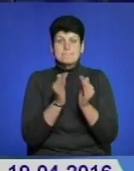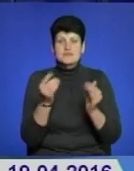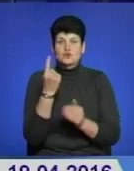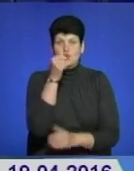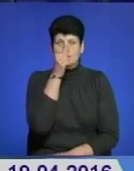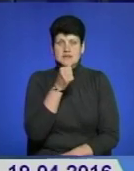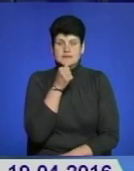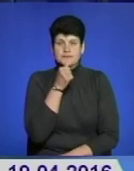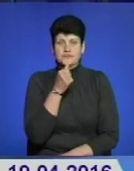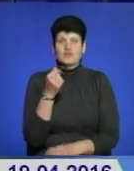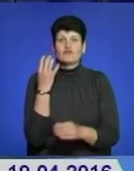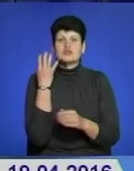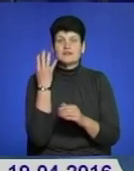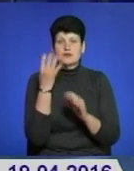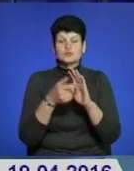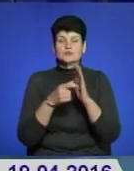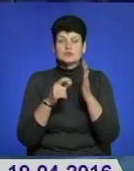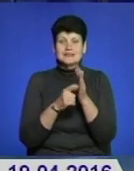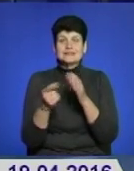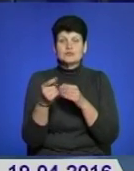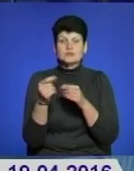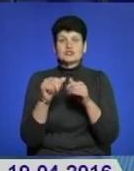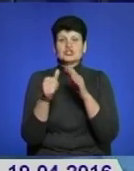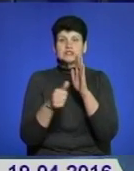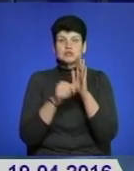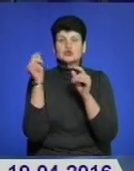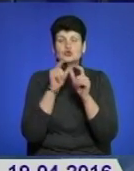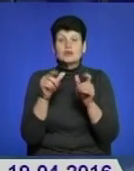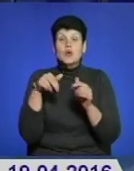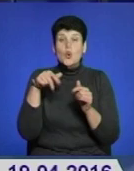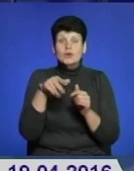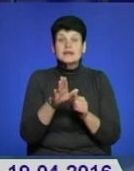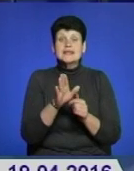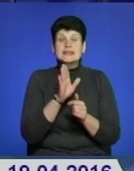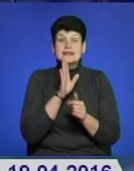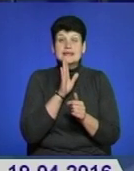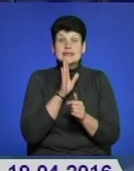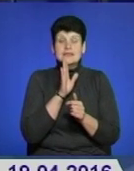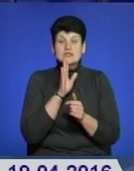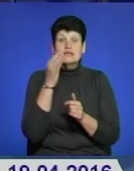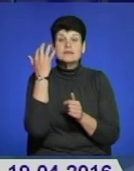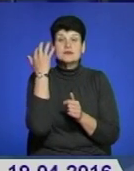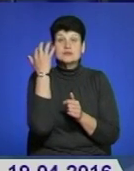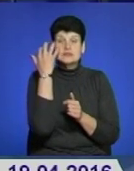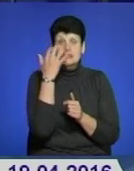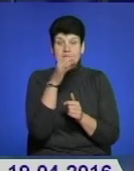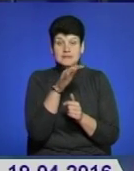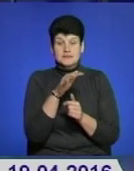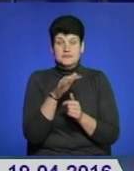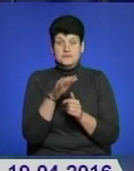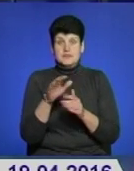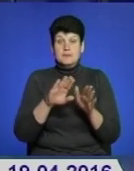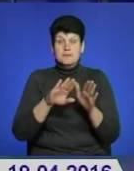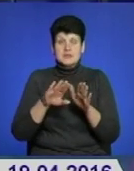У четвертий клас Тернопільської 16-ї школи ходить дівчинка, яка втратила зір за кілька місяців після народження.